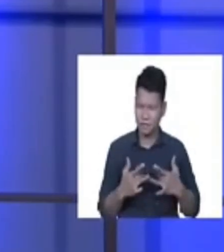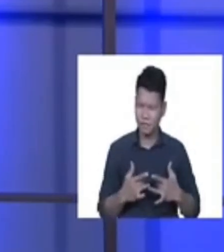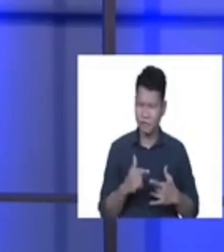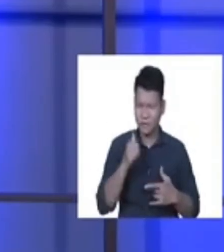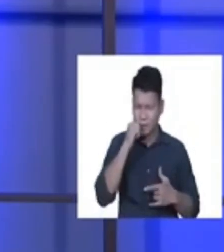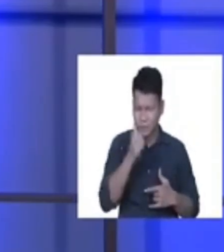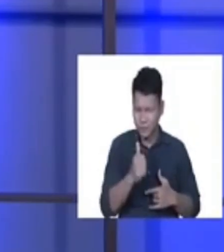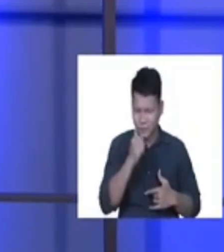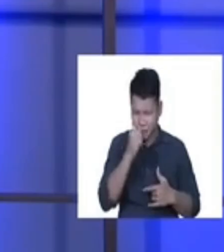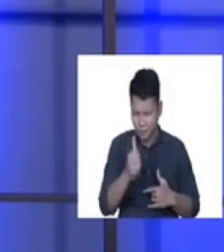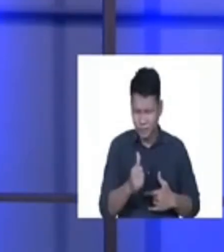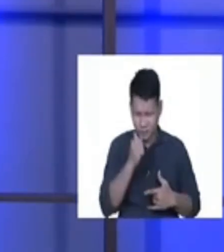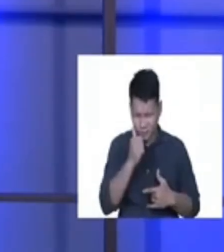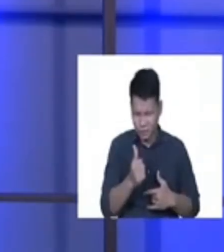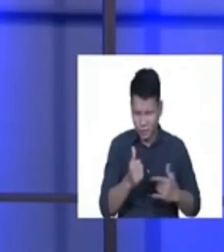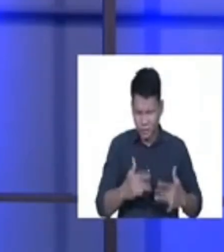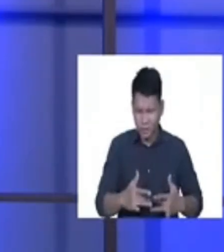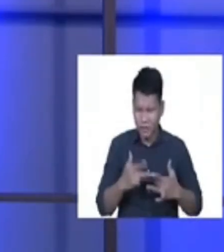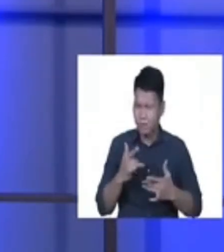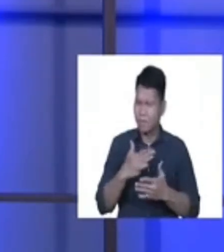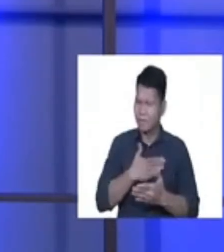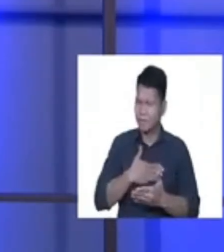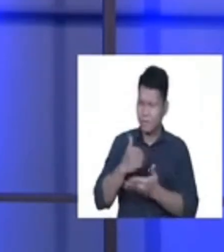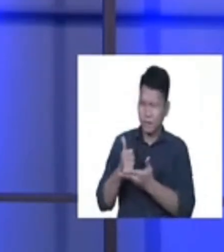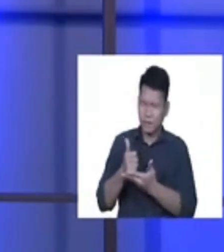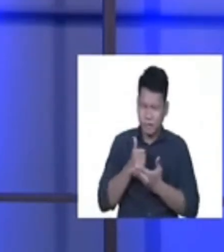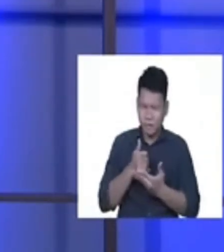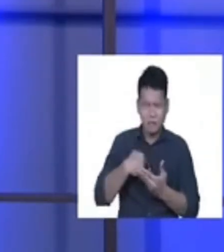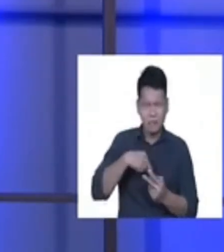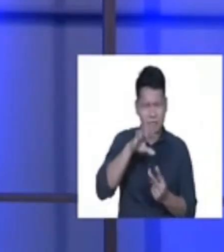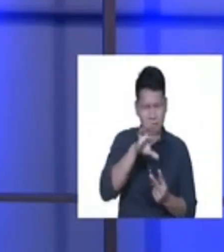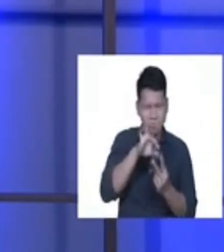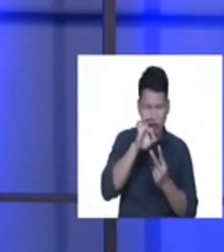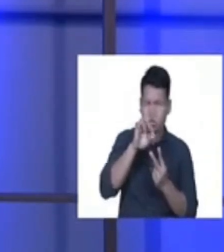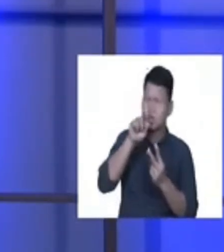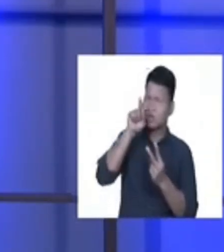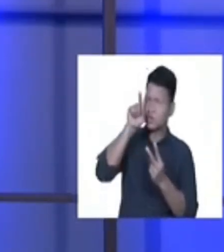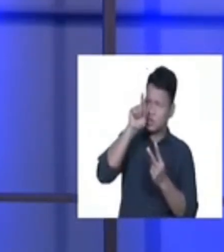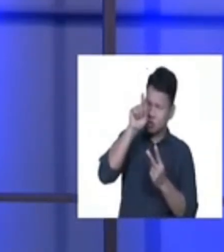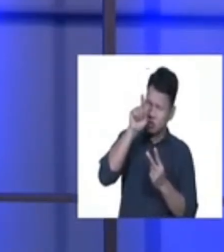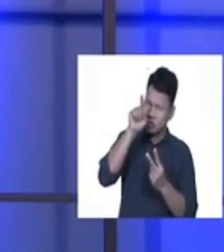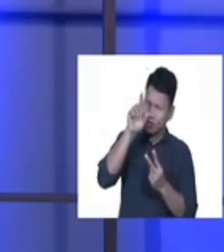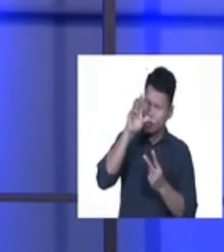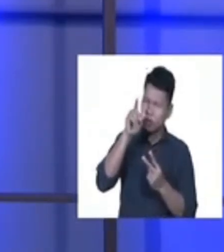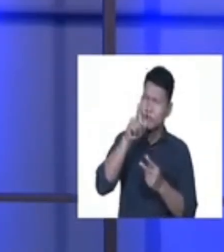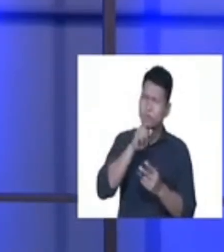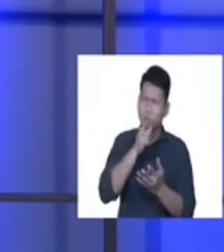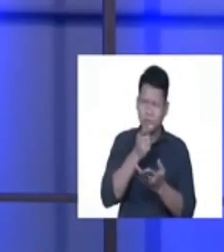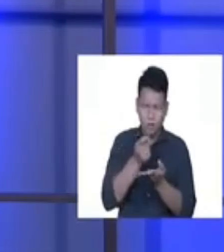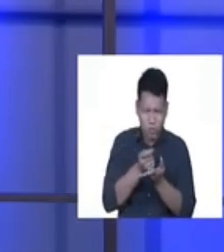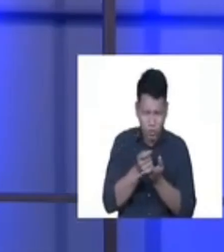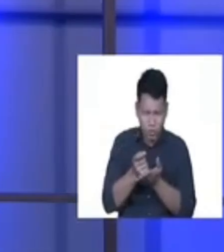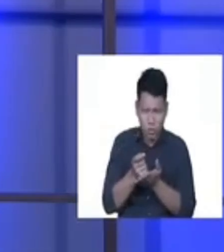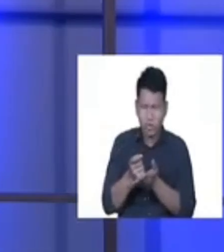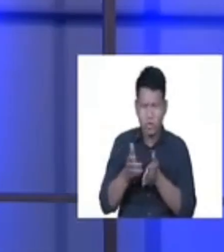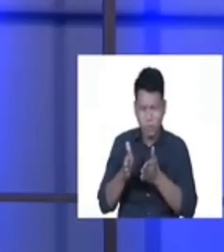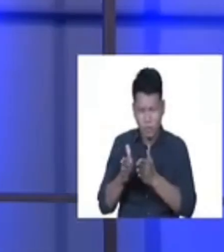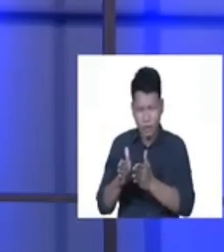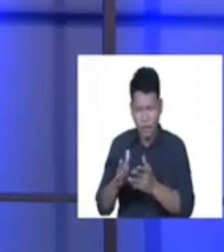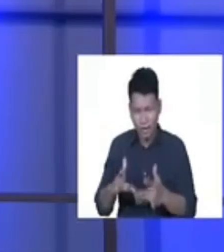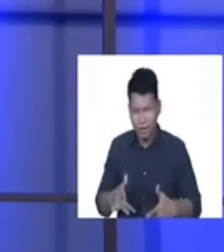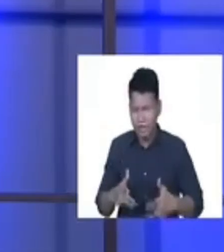help us to choose you because you are the way the truth and the life